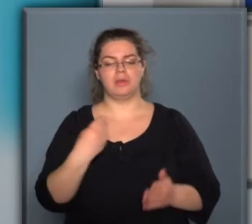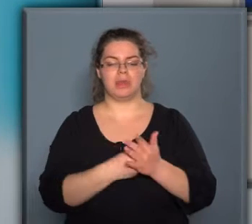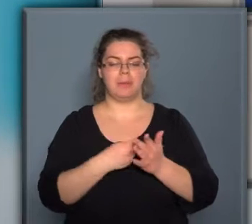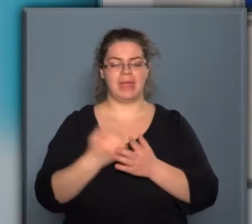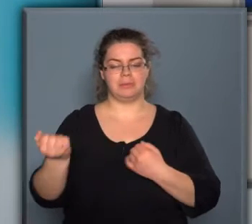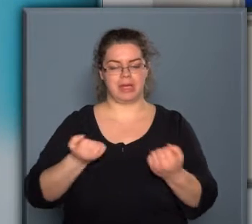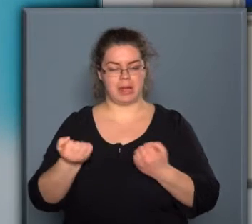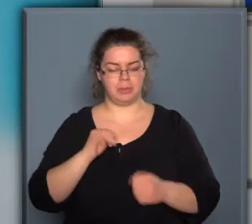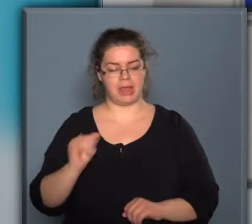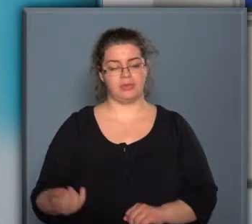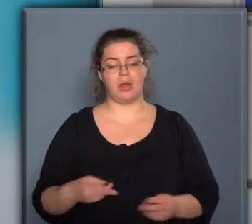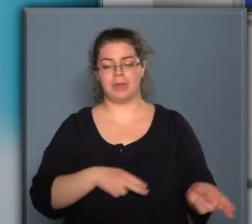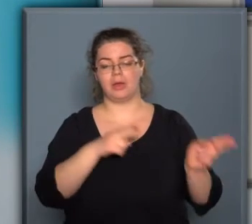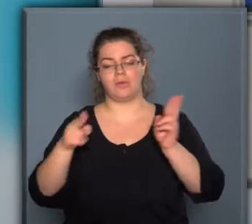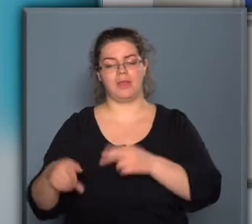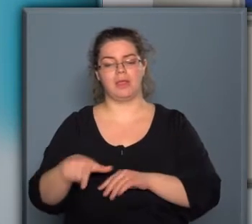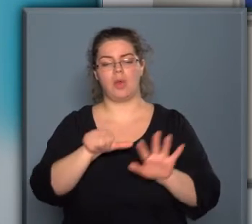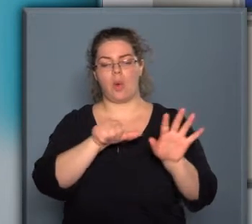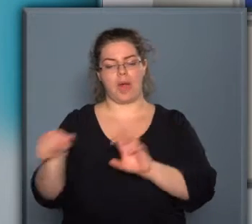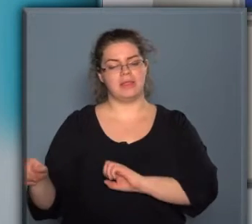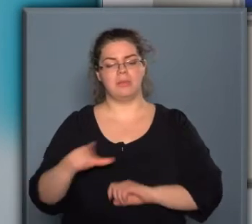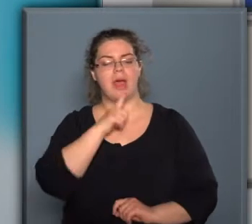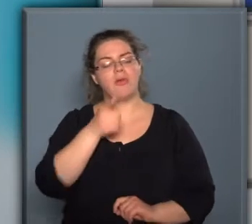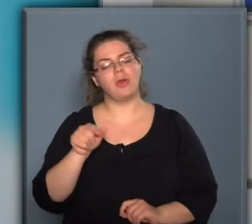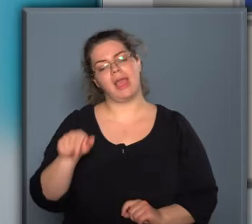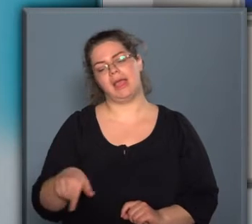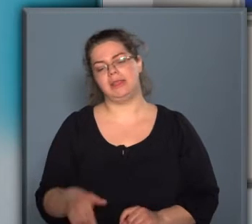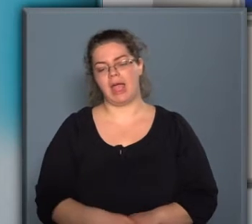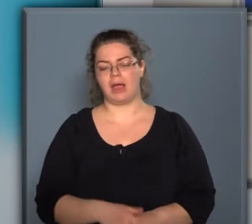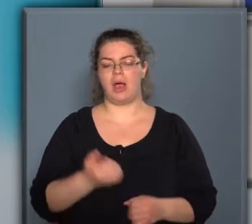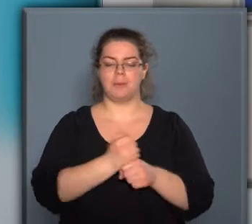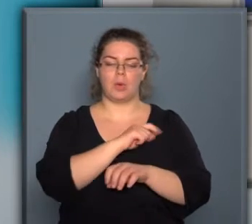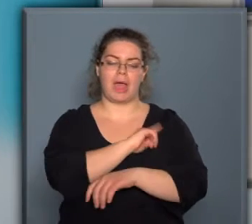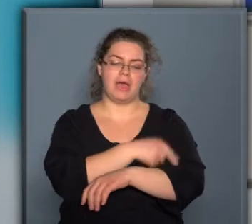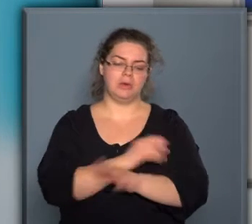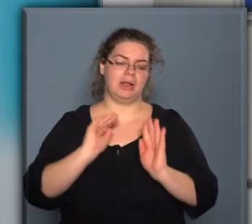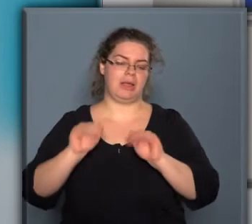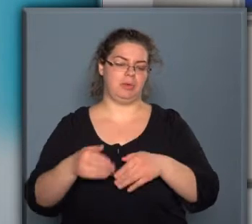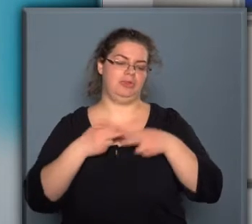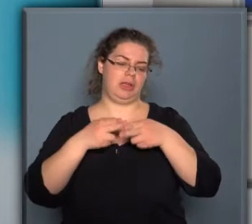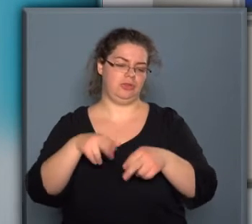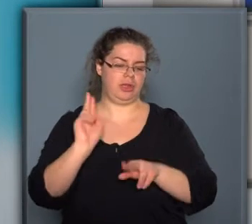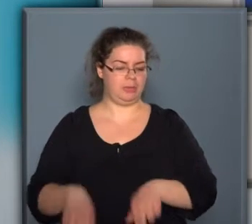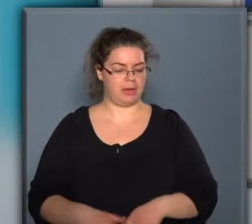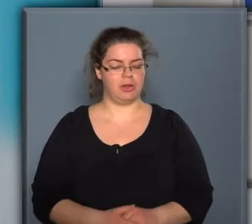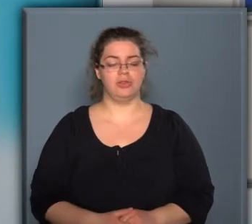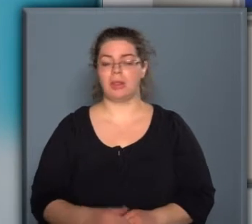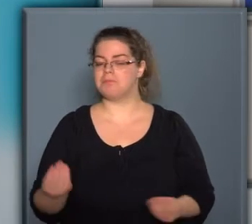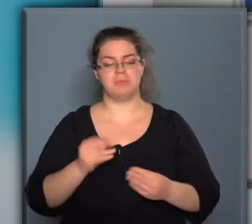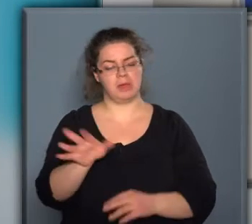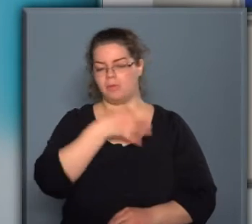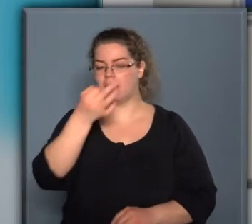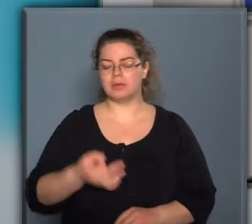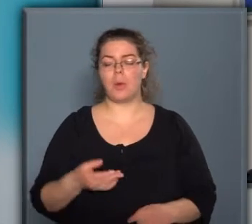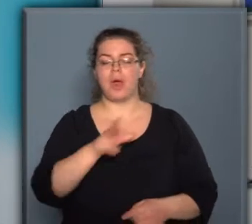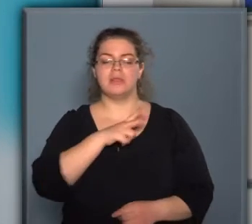bérmegállapodást is, amely a következő hat évben fogja ennek a munkaerőnek a támogatását, a segítségét megvalósítani. Ugye